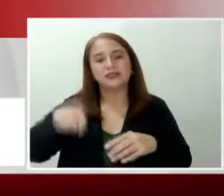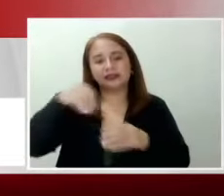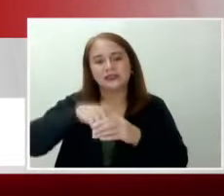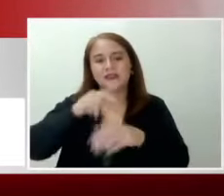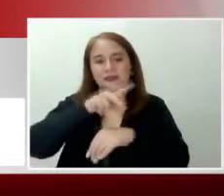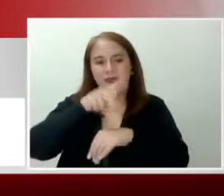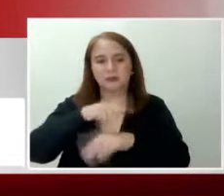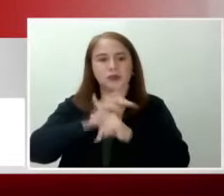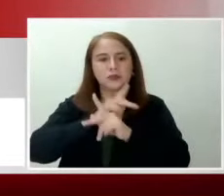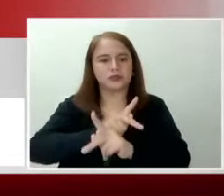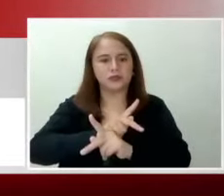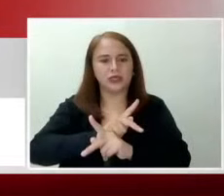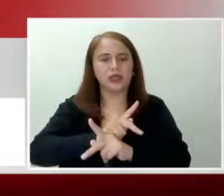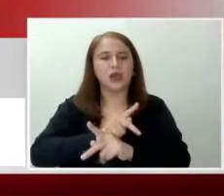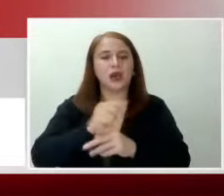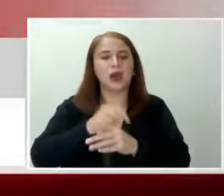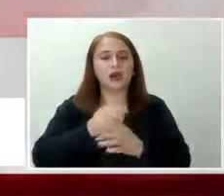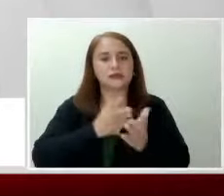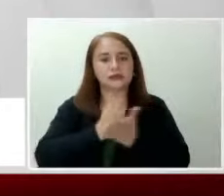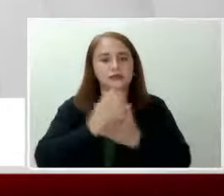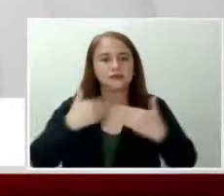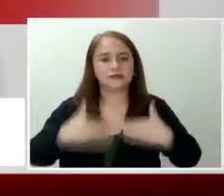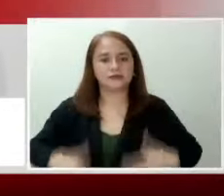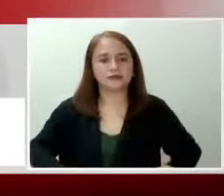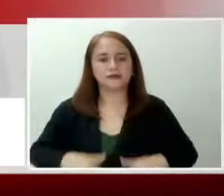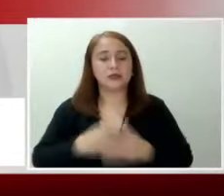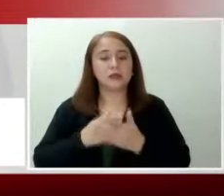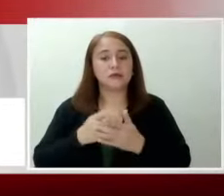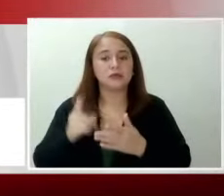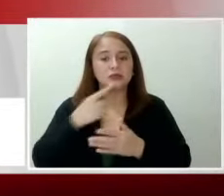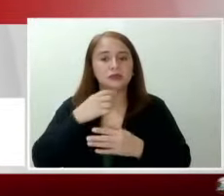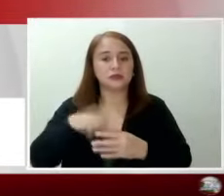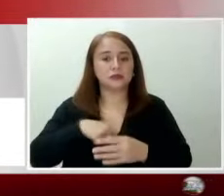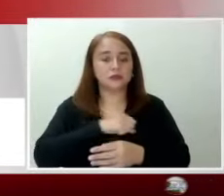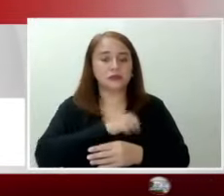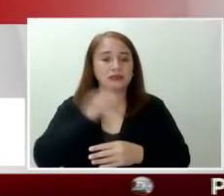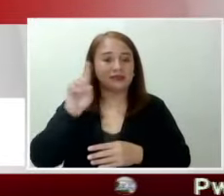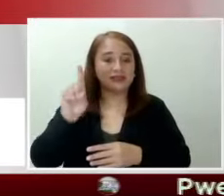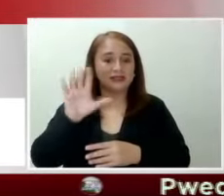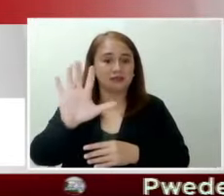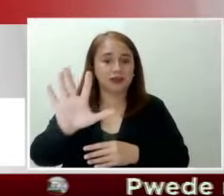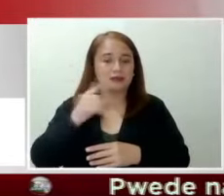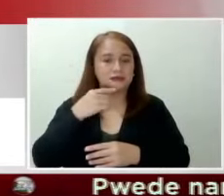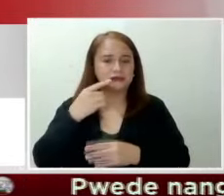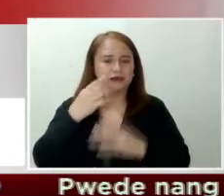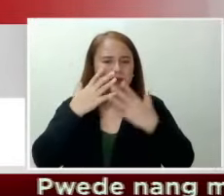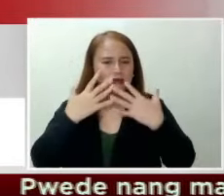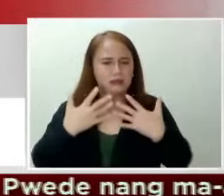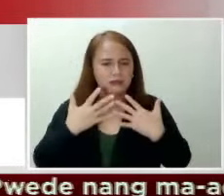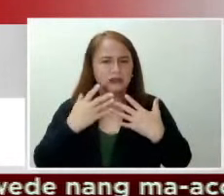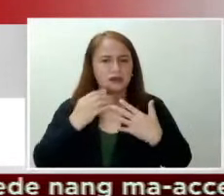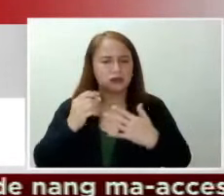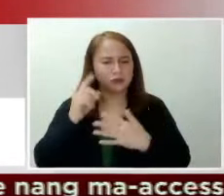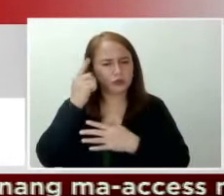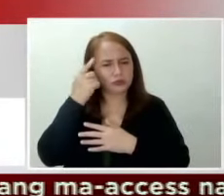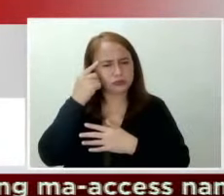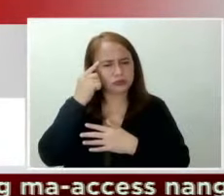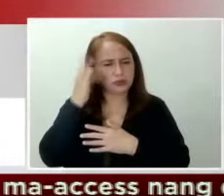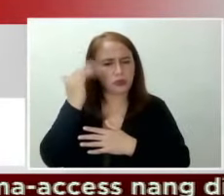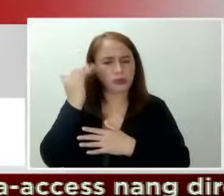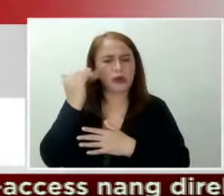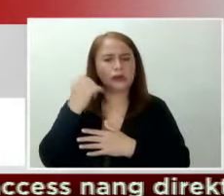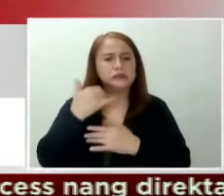maproteksyonan ang mga karapatan ng taong bayan. Pero si Senadora Laila Dilima ikinalulungkot at nagtataka kung bakit omano